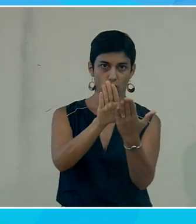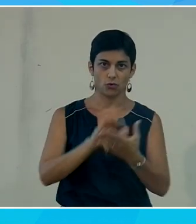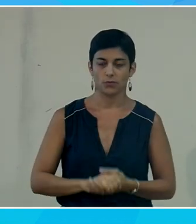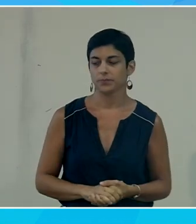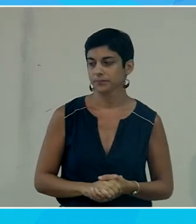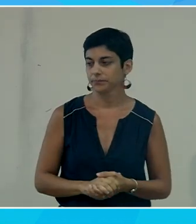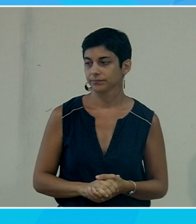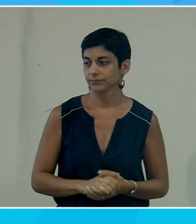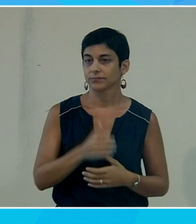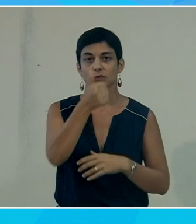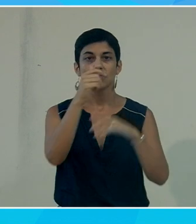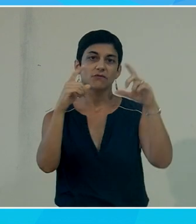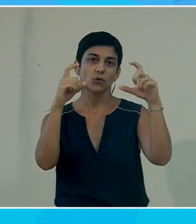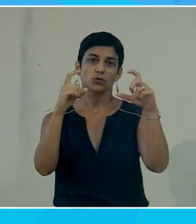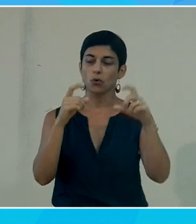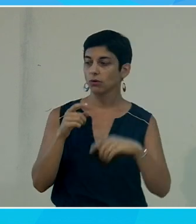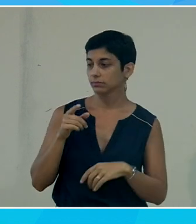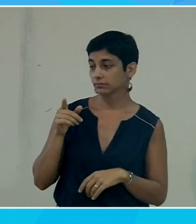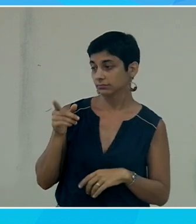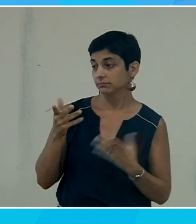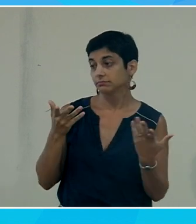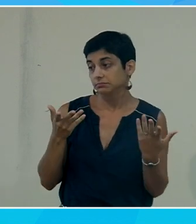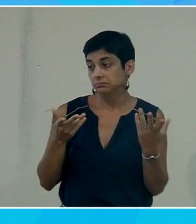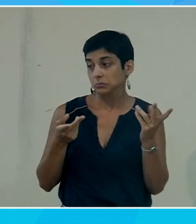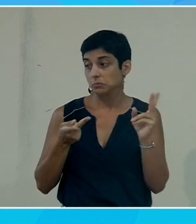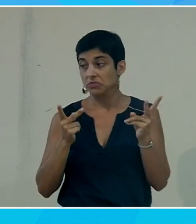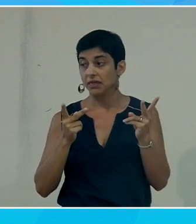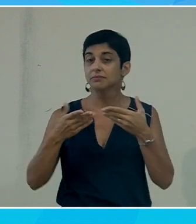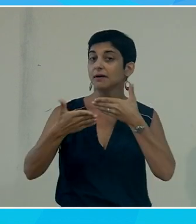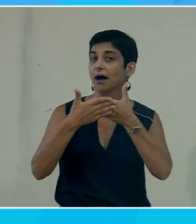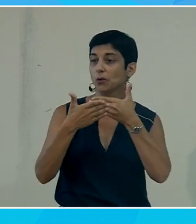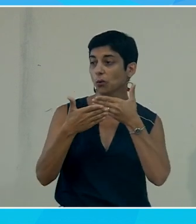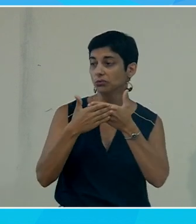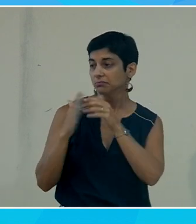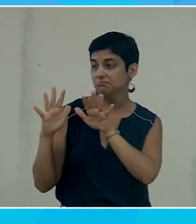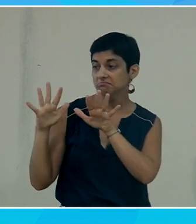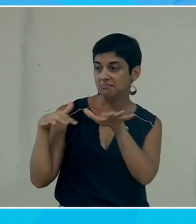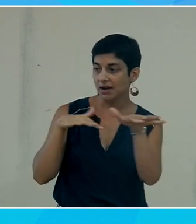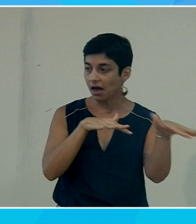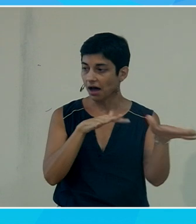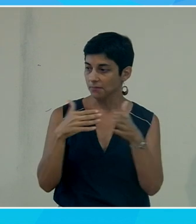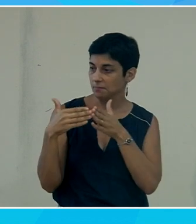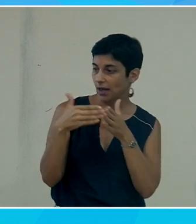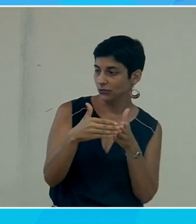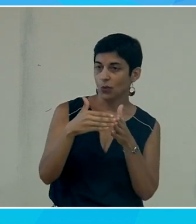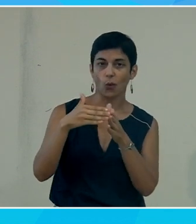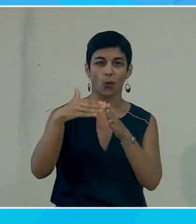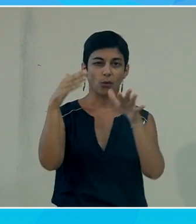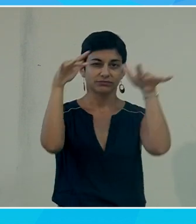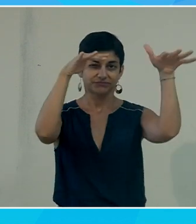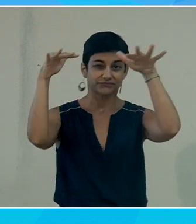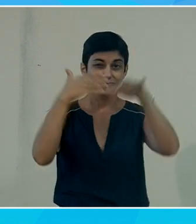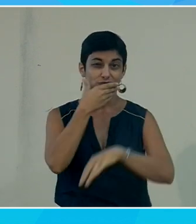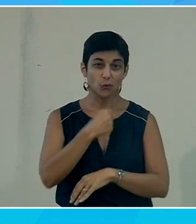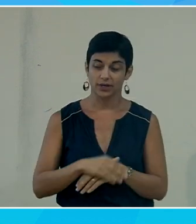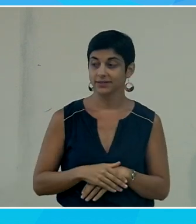photo avec, alors c'est peut-être une photo prise pas très loin d'une plage avec un bateau, un joli ciel. Alors,